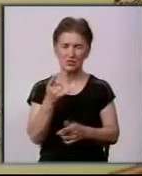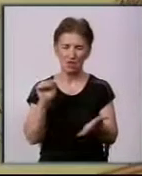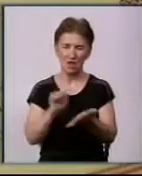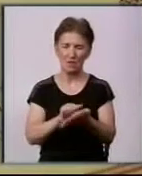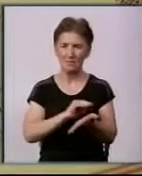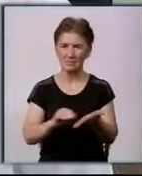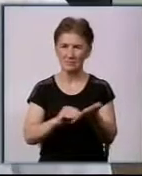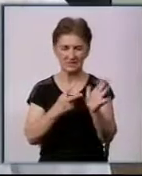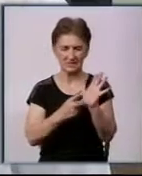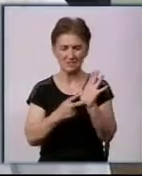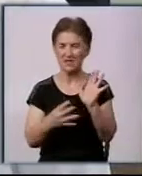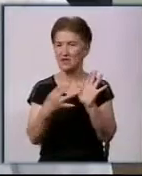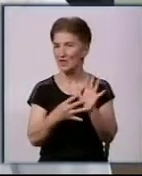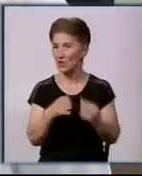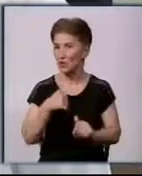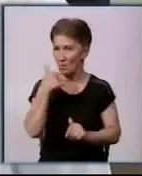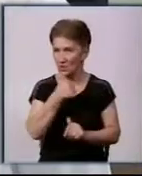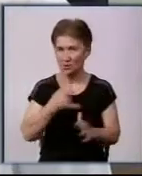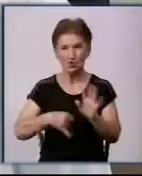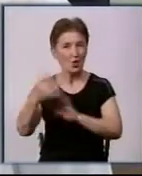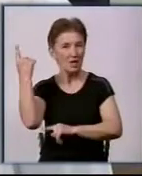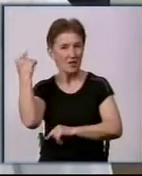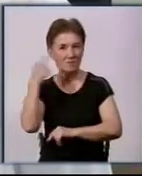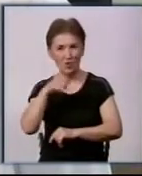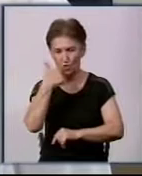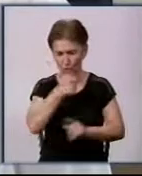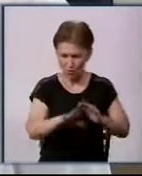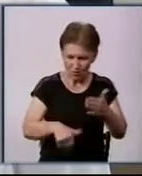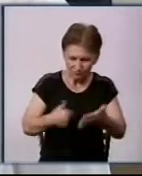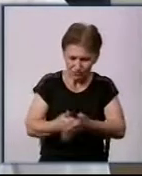1979 році, з того часу я публікуюся.